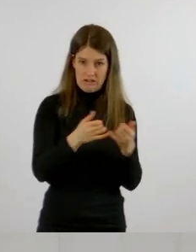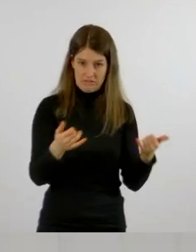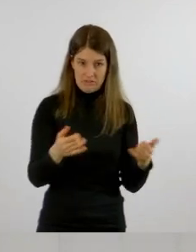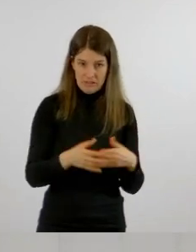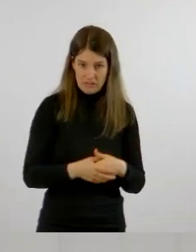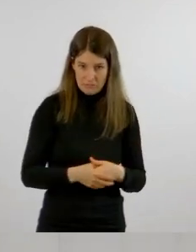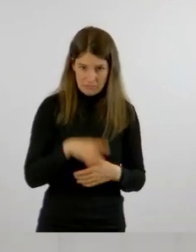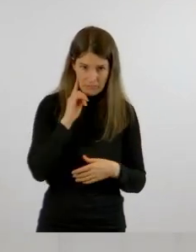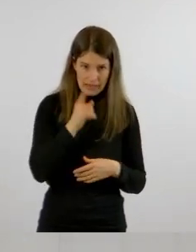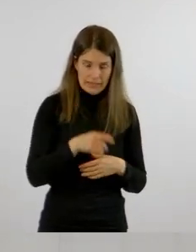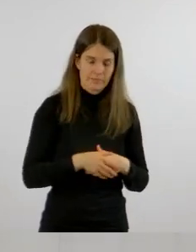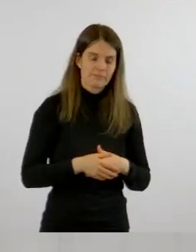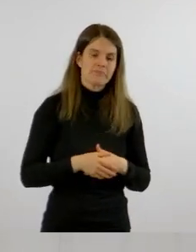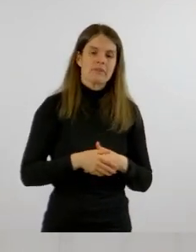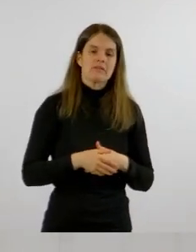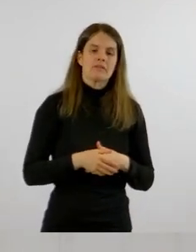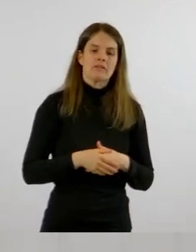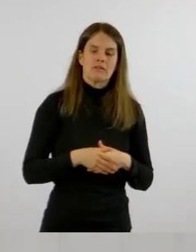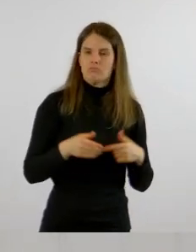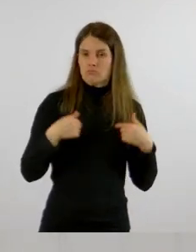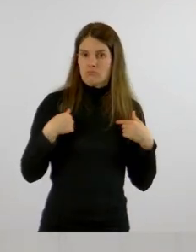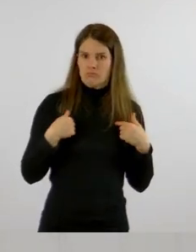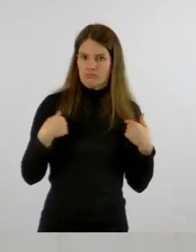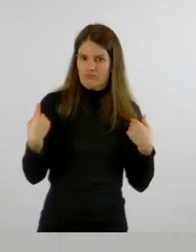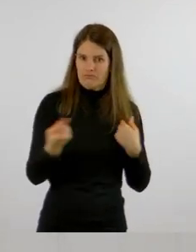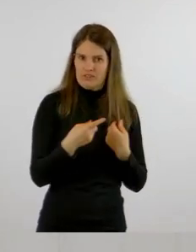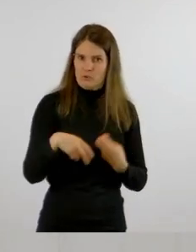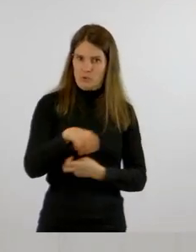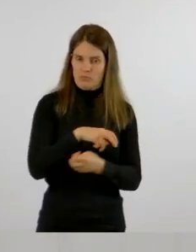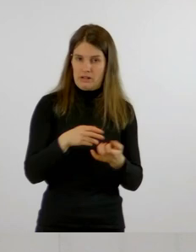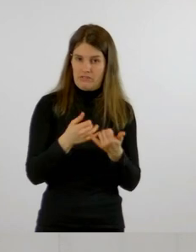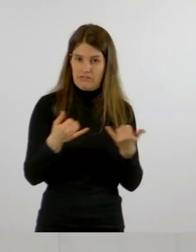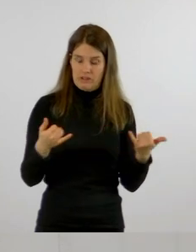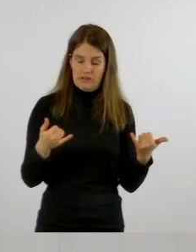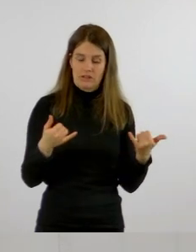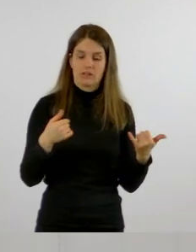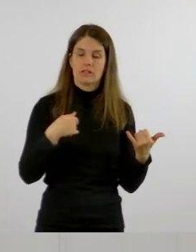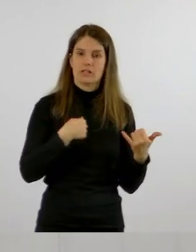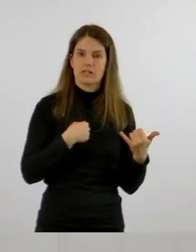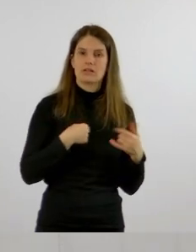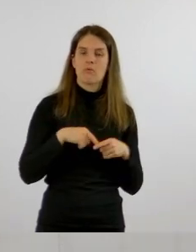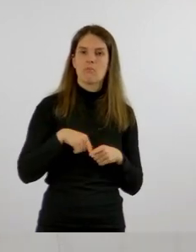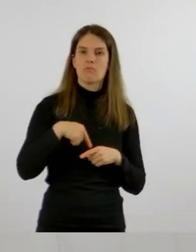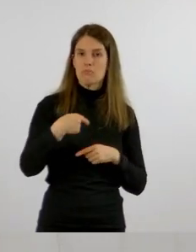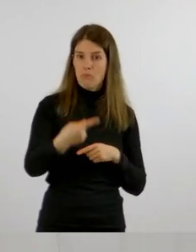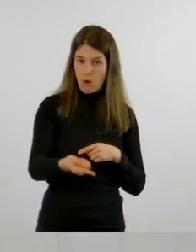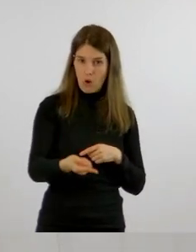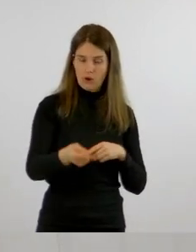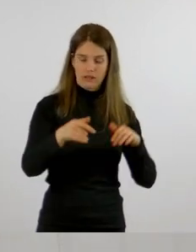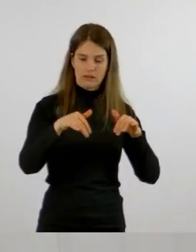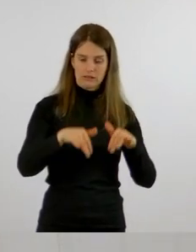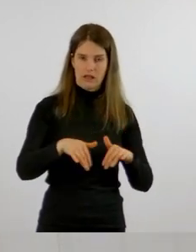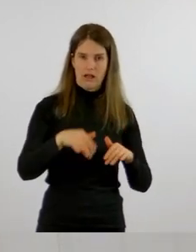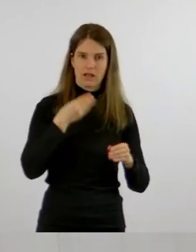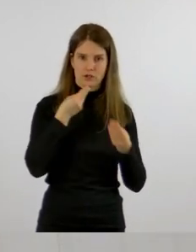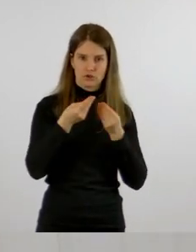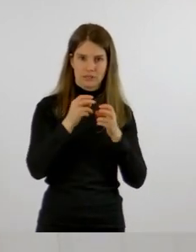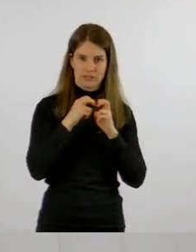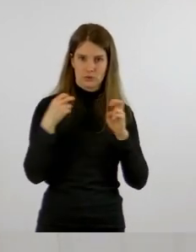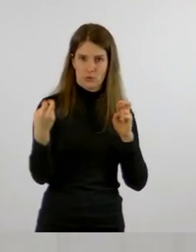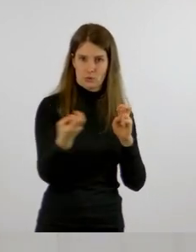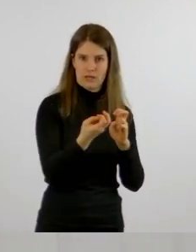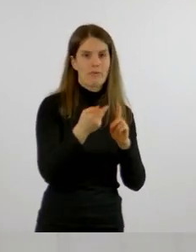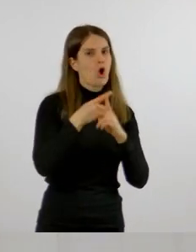so damit um, dass ich für morgen eine nicht öffentliche Gesprächsrunde durchführe,